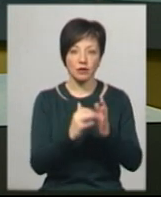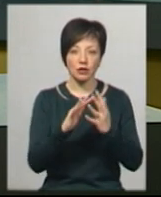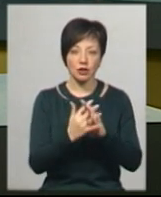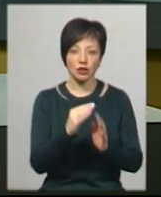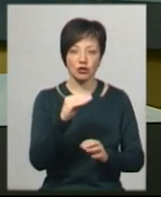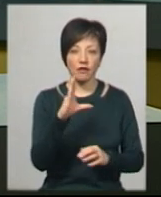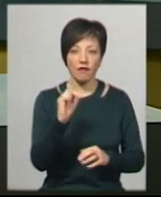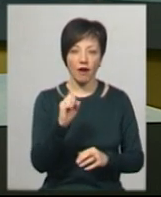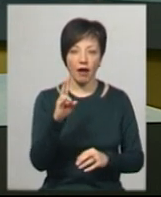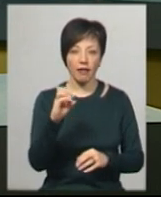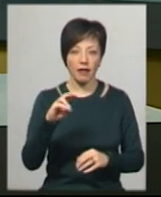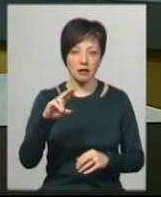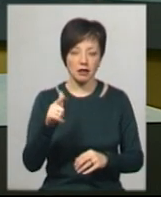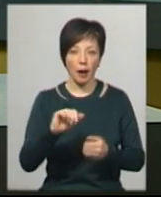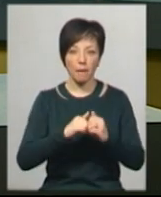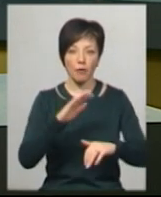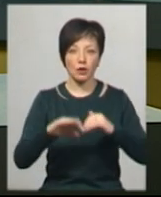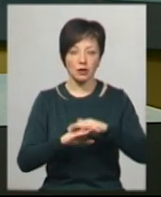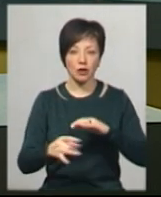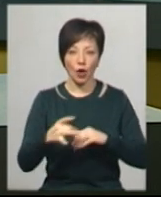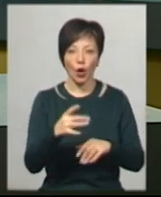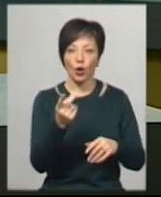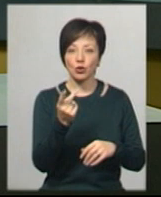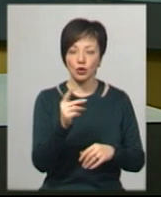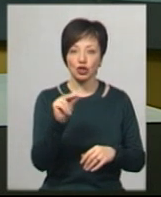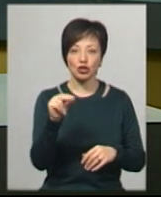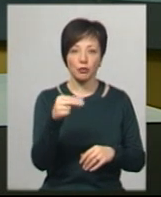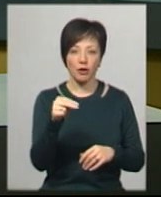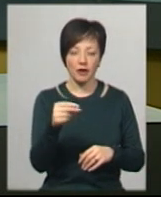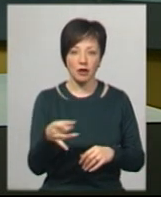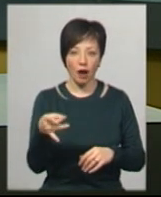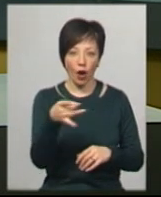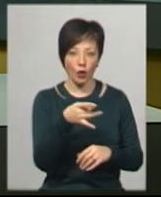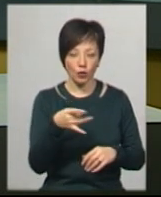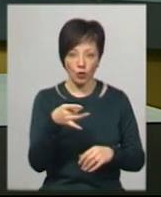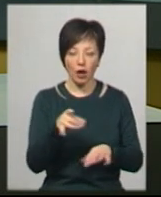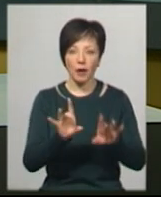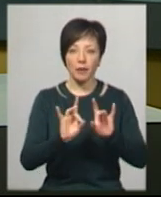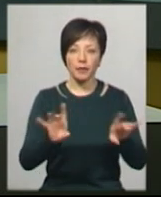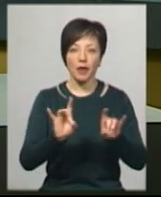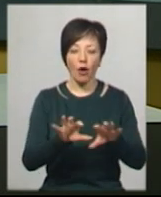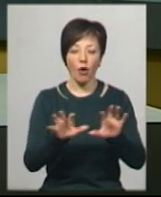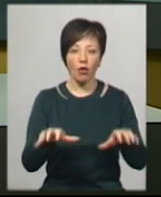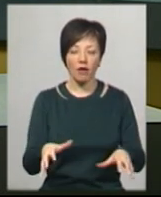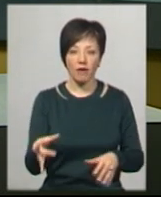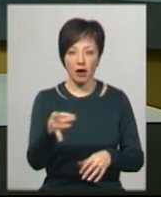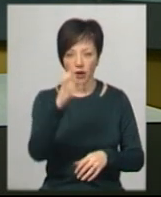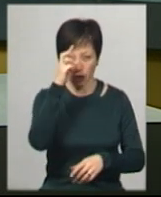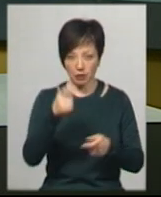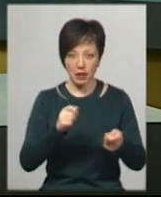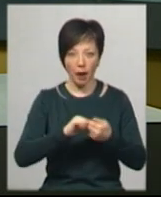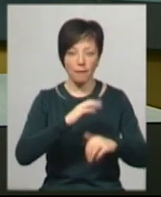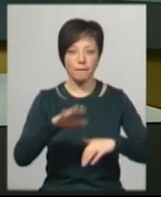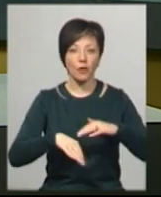Жваниць Кам'янець-Подільського району, другий у селі Гуків Чемеровецького району. За словами голови Кам'янець-Подільської райдержадміністрації